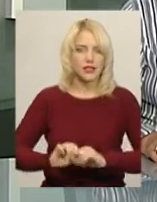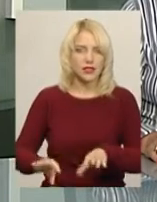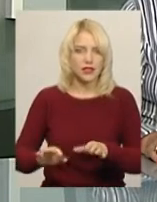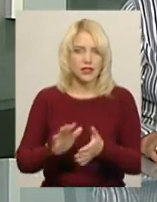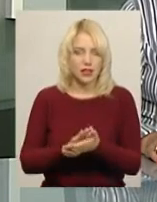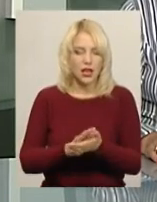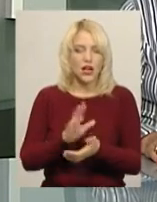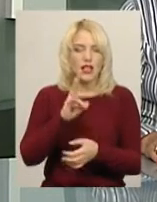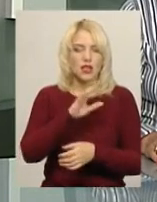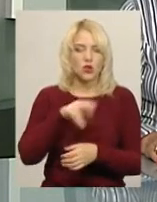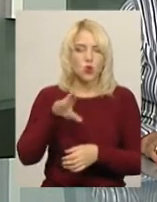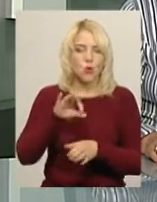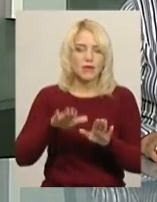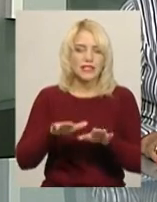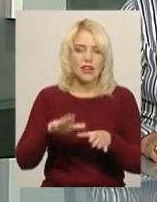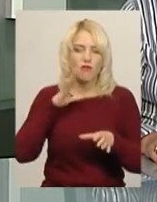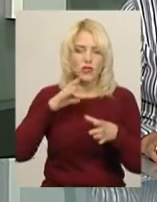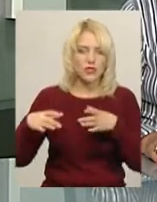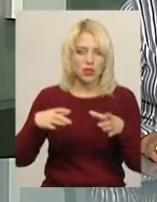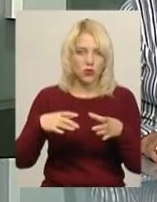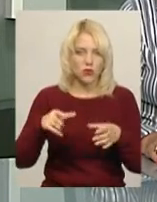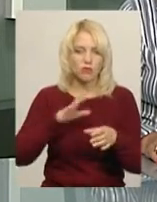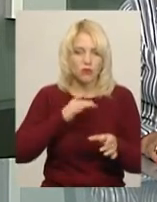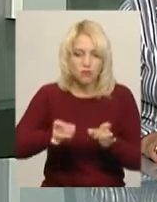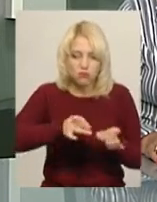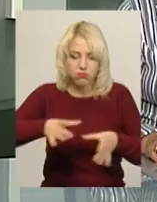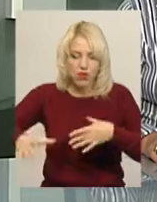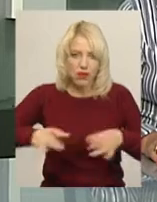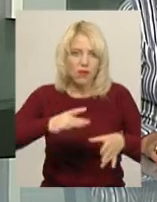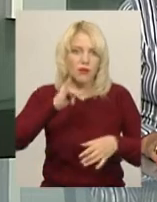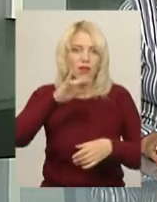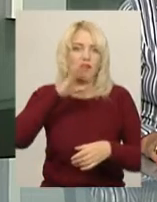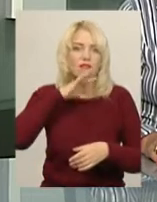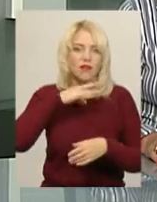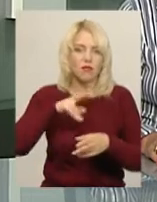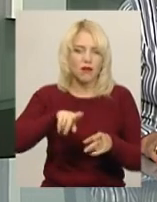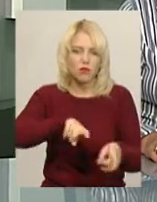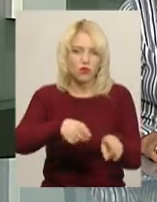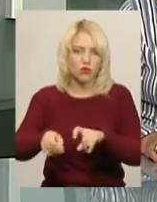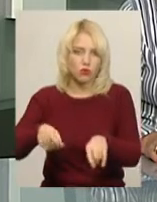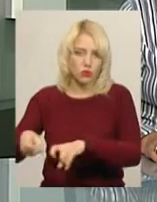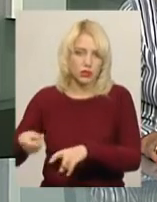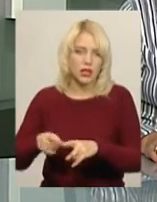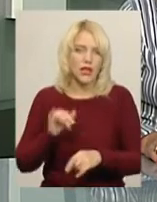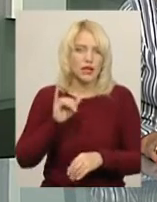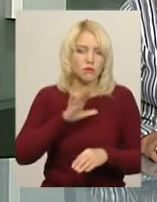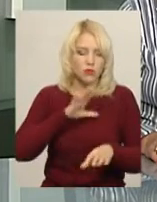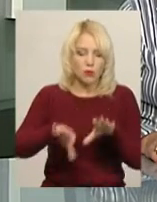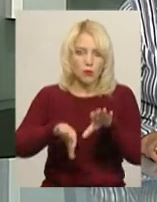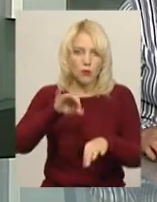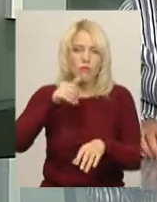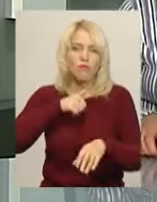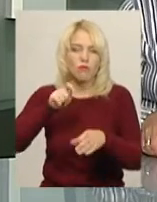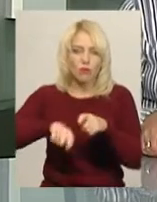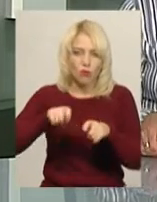ставка Від чого вода вкрилася смердючими плямами, а у водоймі дохне риба Працівниками Державної екологічної інспекції були відібрані проби